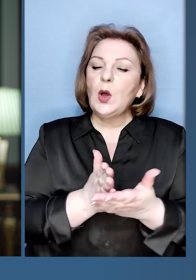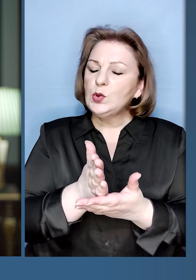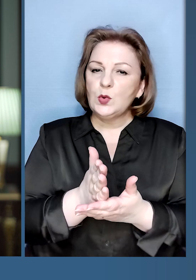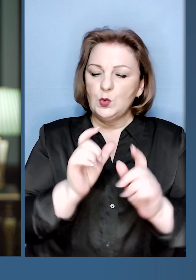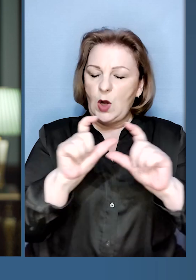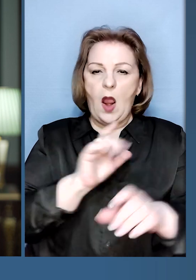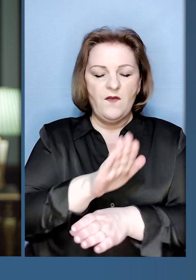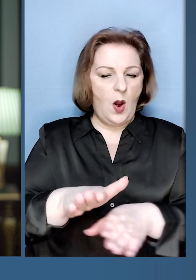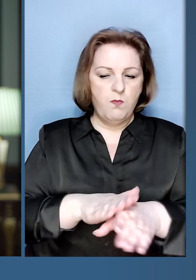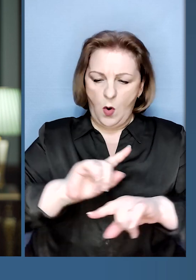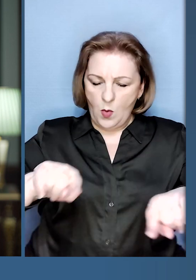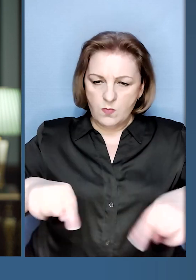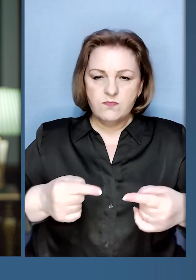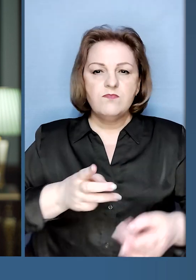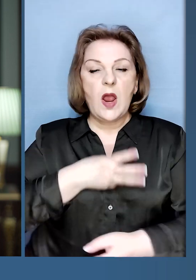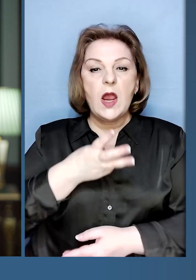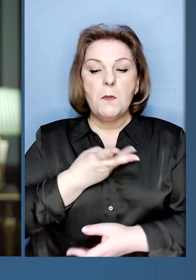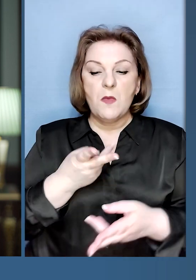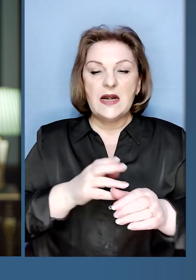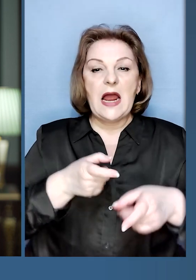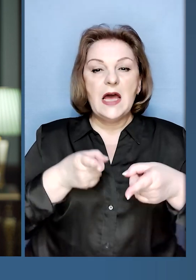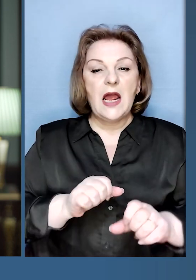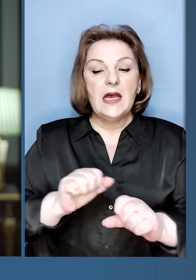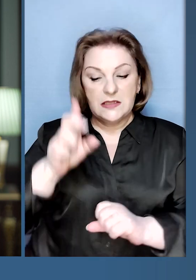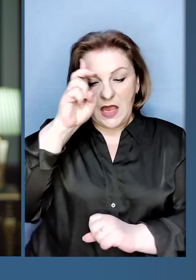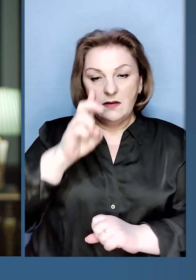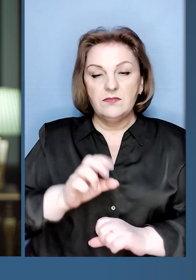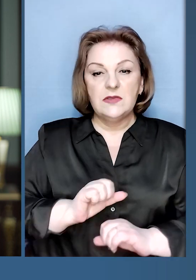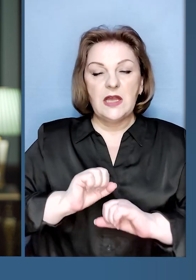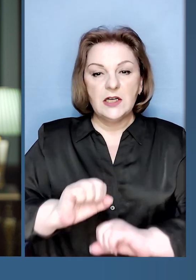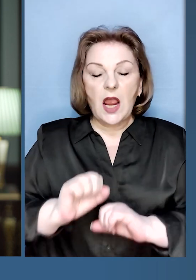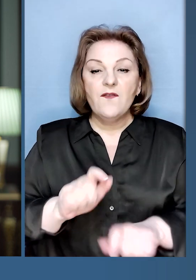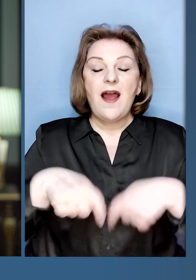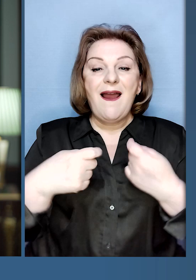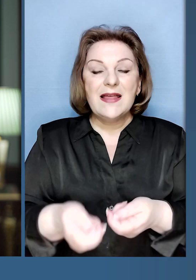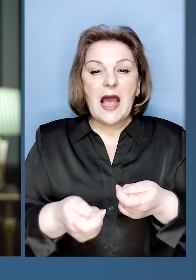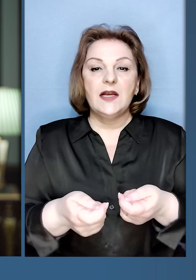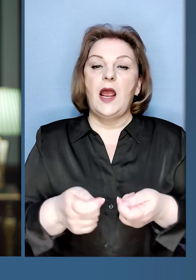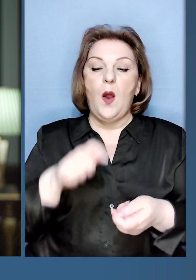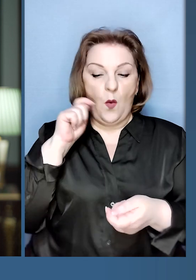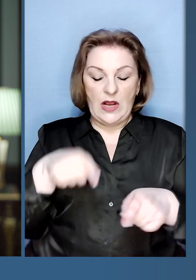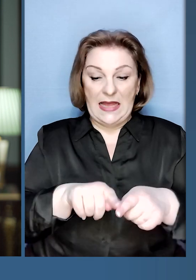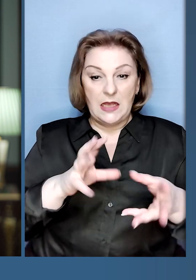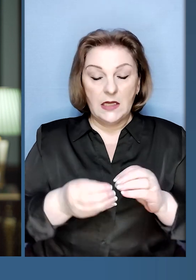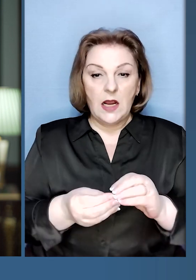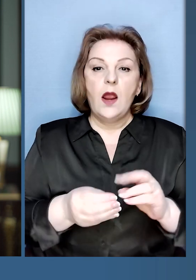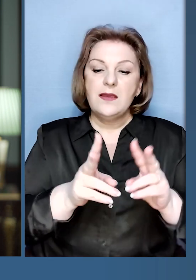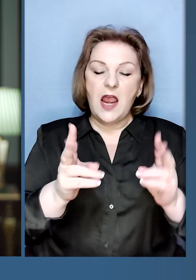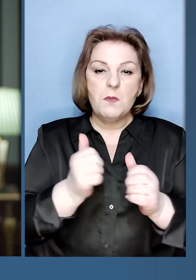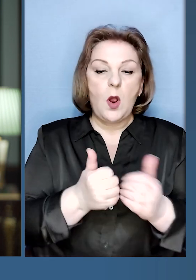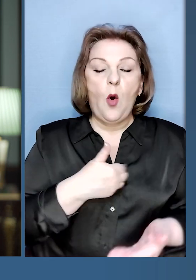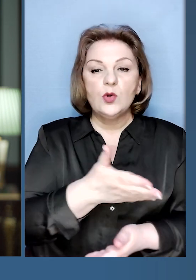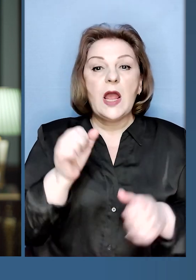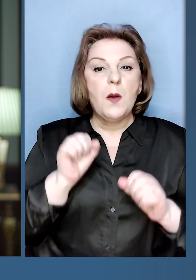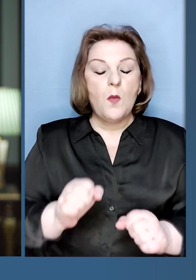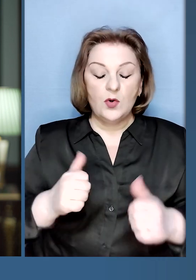Служба повністю мобілізувалась для реального захисту держави і дає зараз Україні такі результати, якими кожен